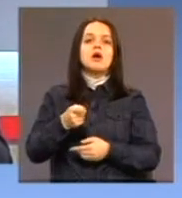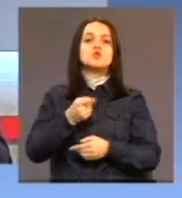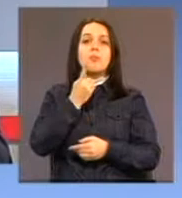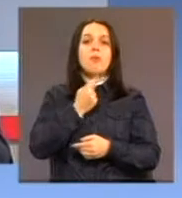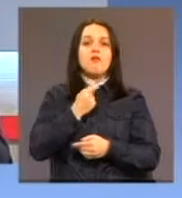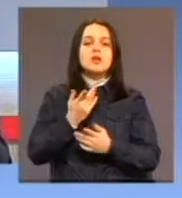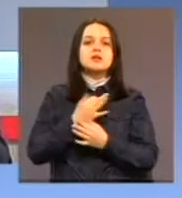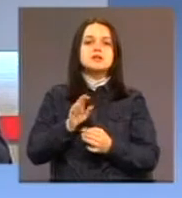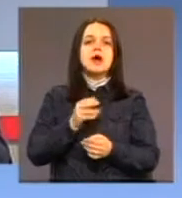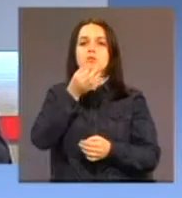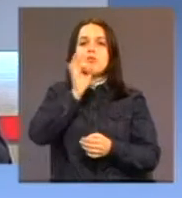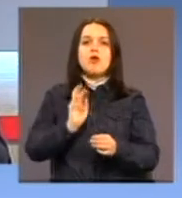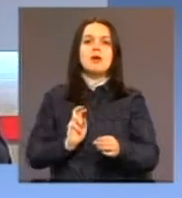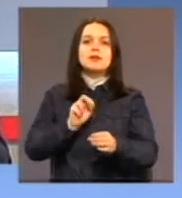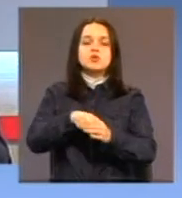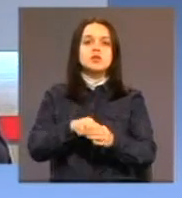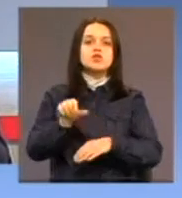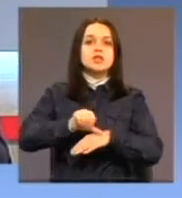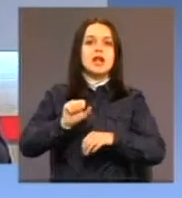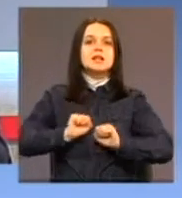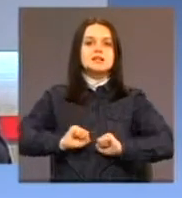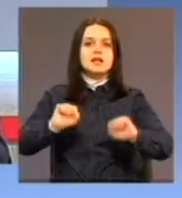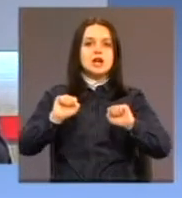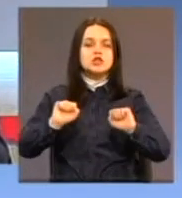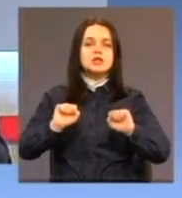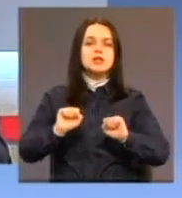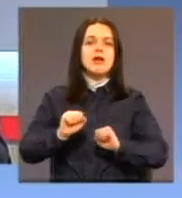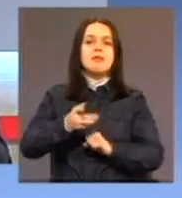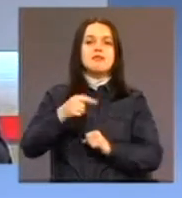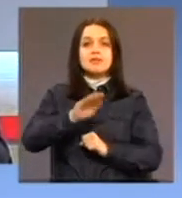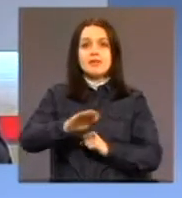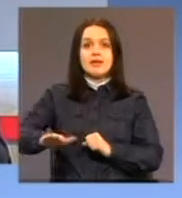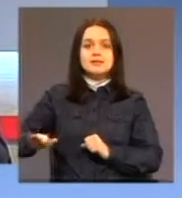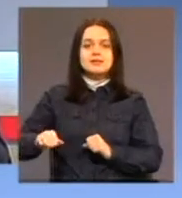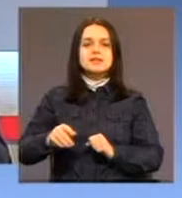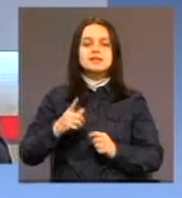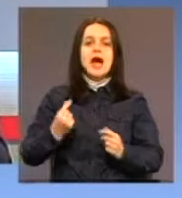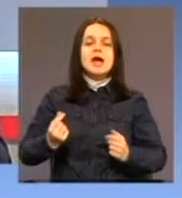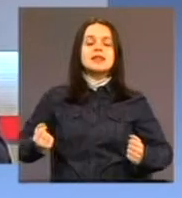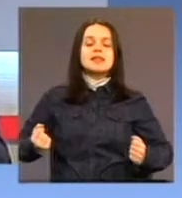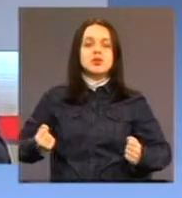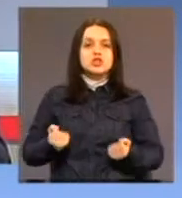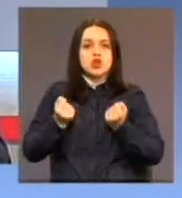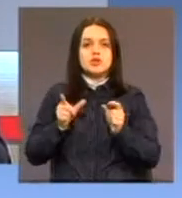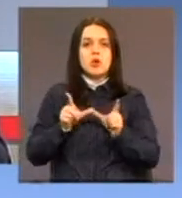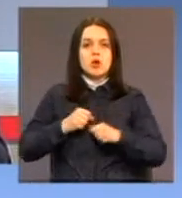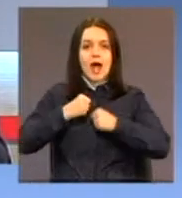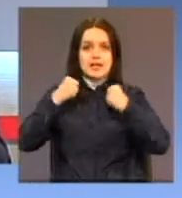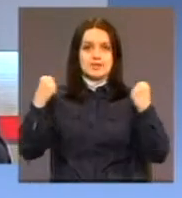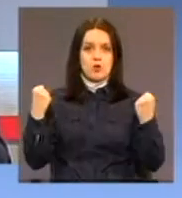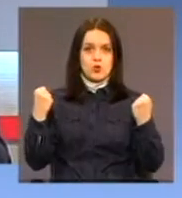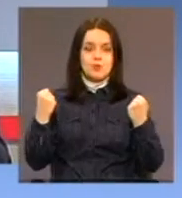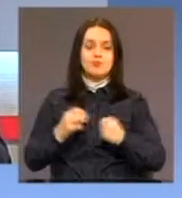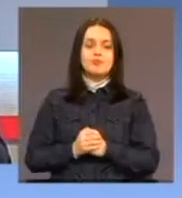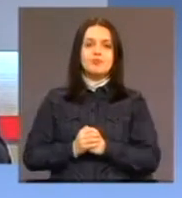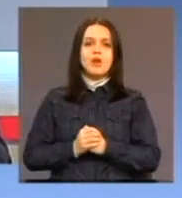ostvarivanje socijalne zaštite prevazhodno djeci sa poteškoćama u razvoju. Konkretno,